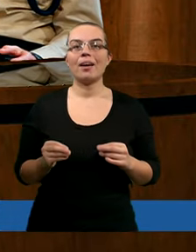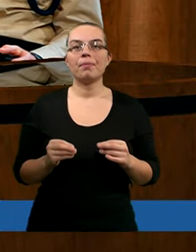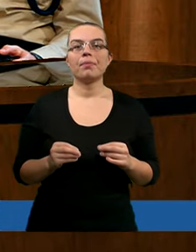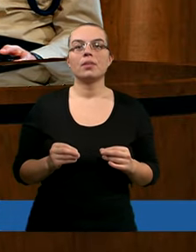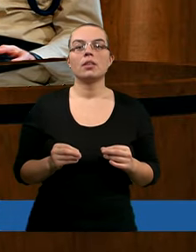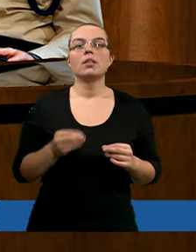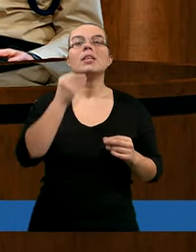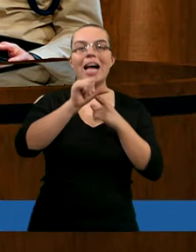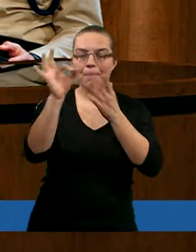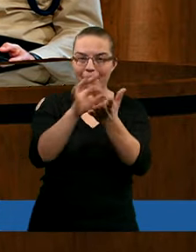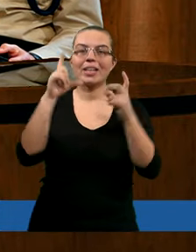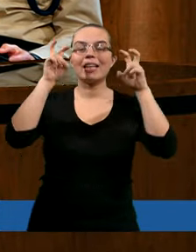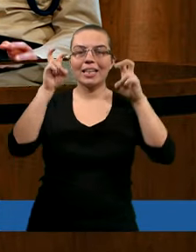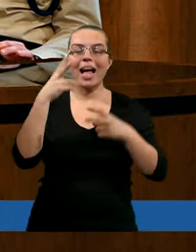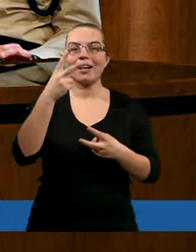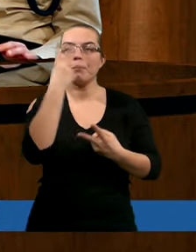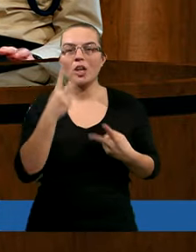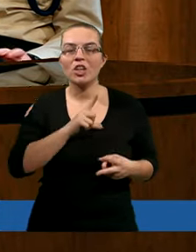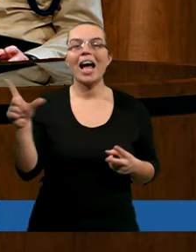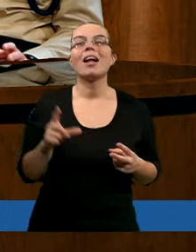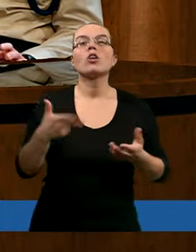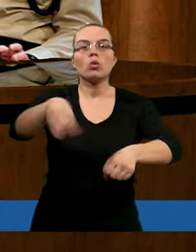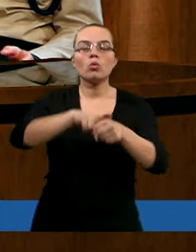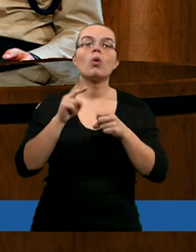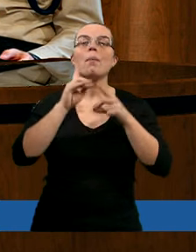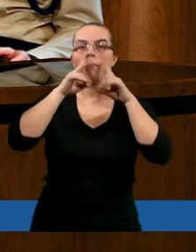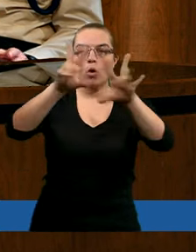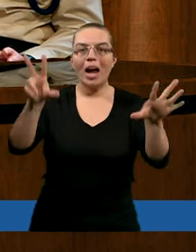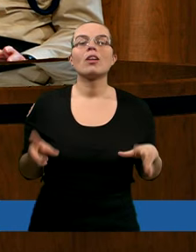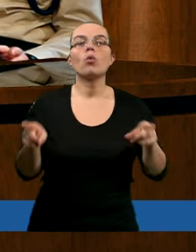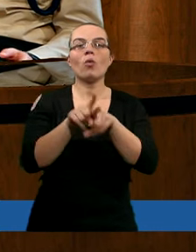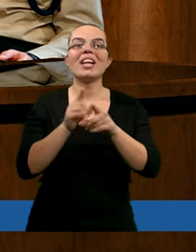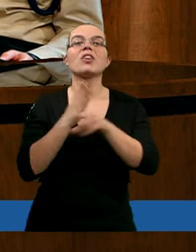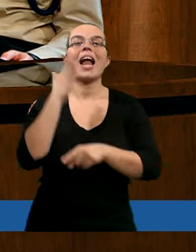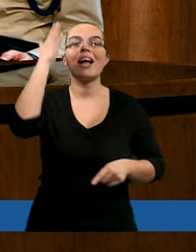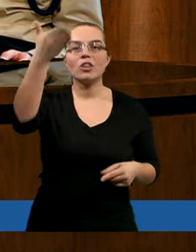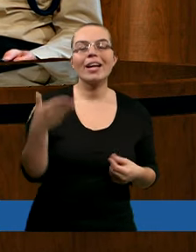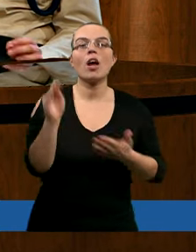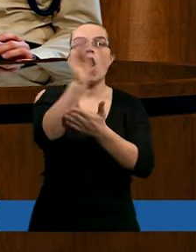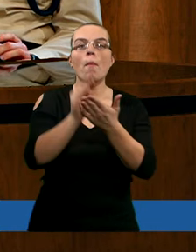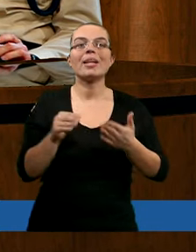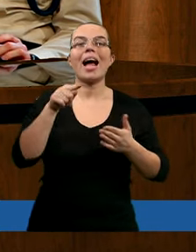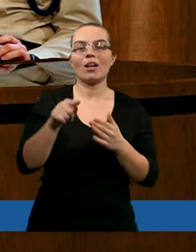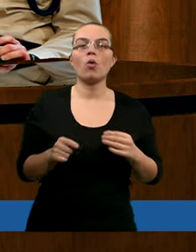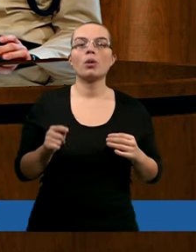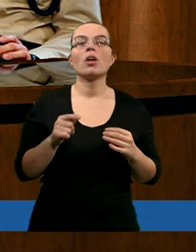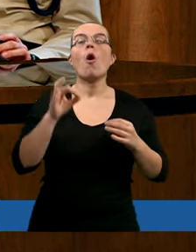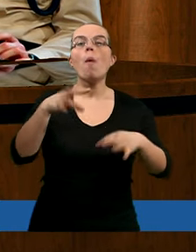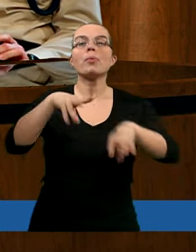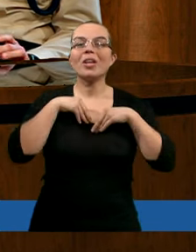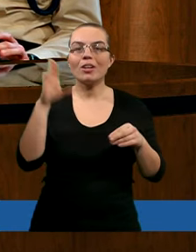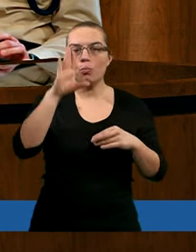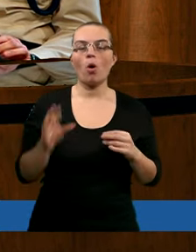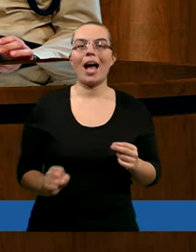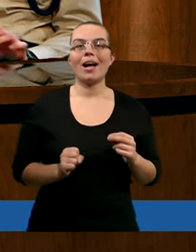Ja chciałbym przeczytać tekst, który pokazuje też Boga nadziei, aczkolwiek to może być czasami trudne do przyjęcia.